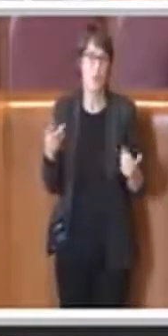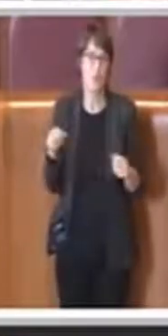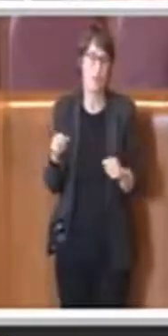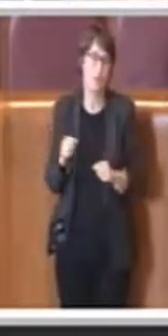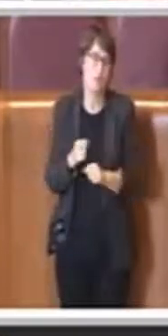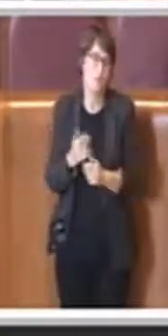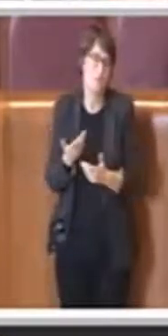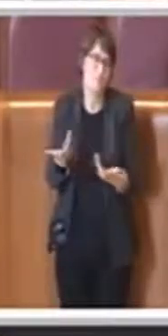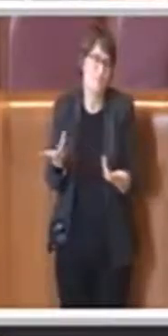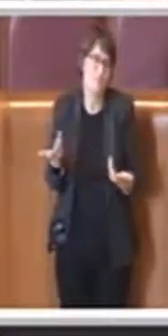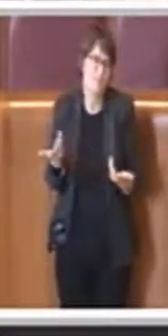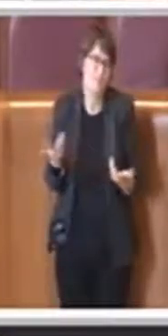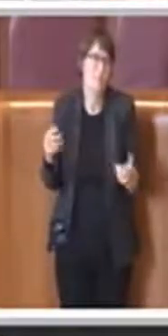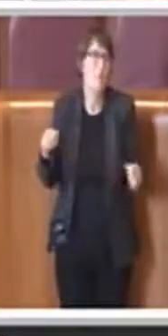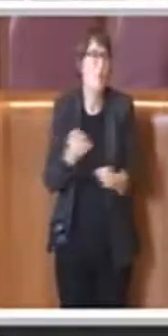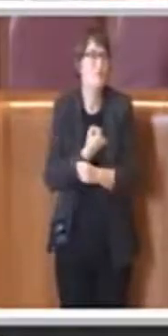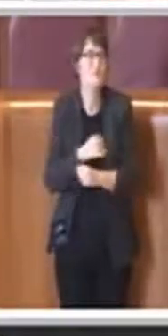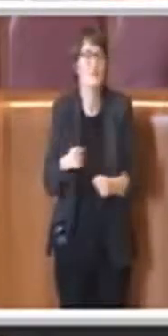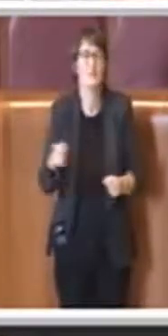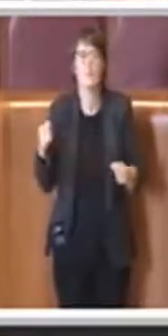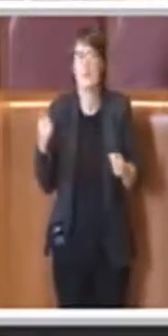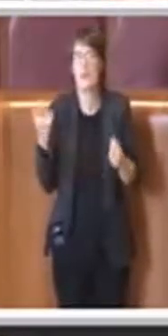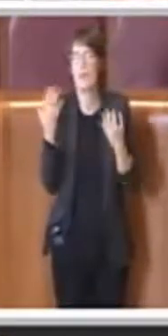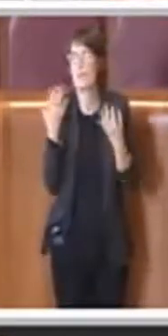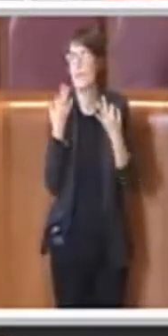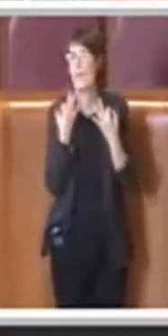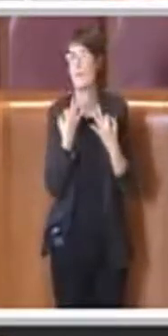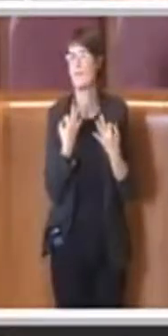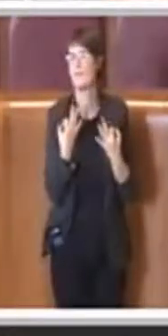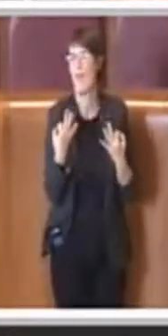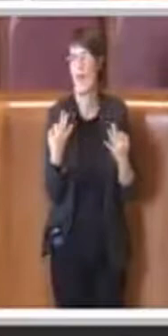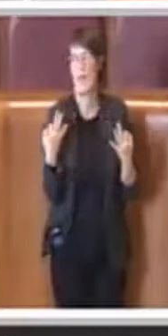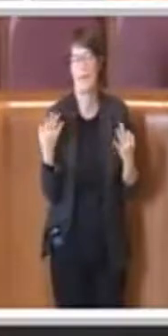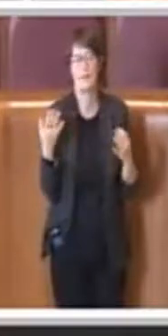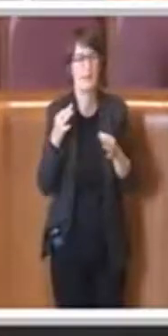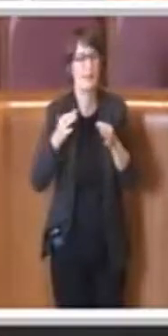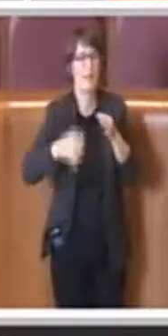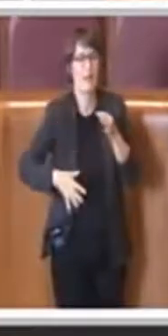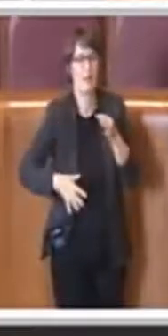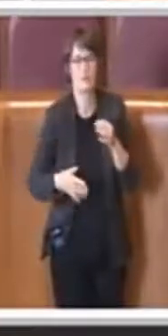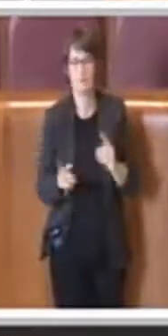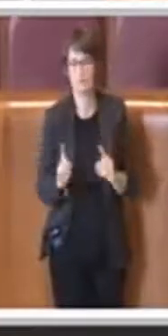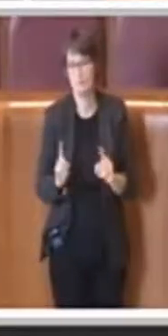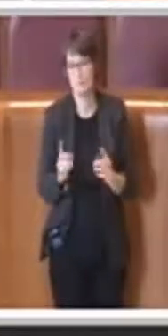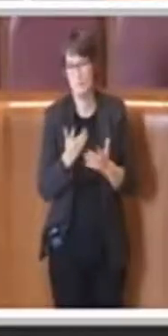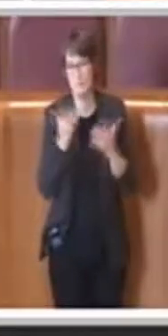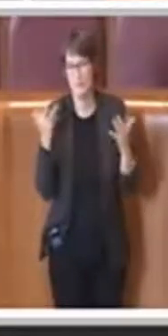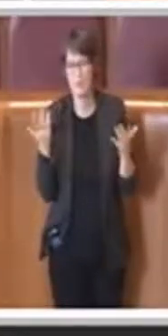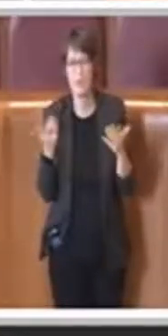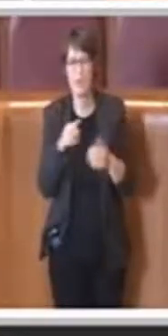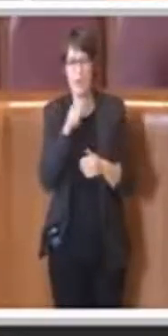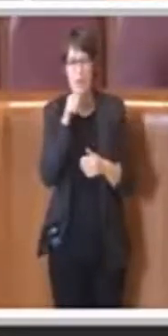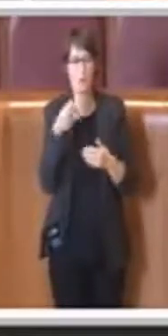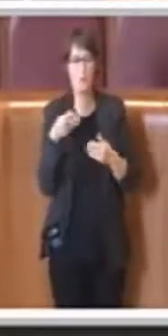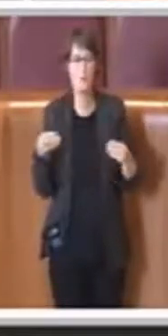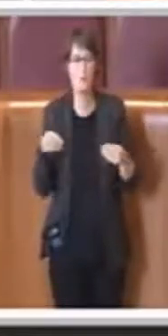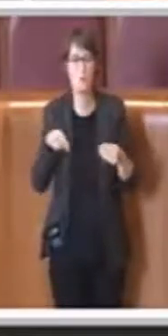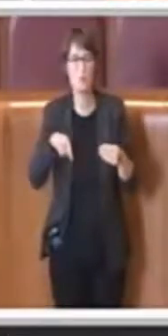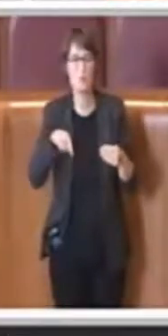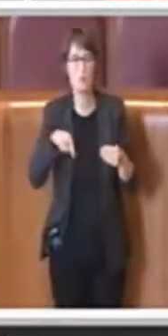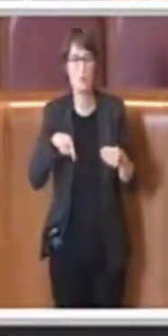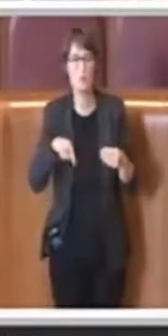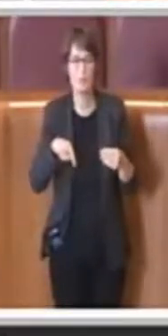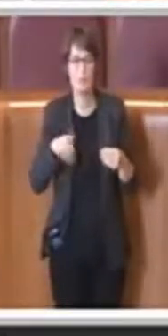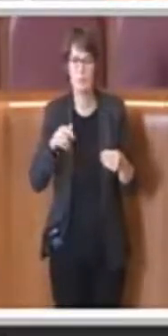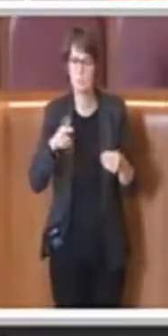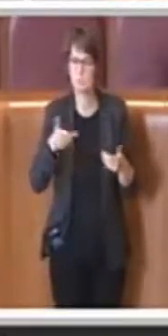essere perfetti fin da subito ma sono strumenti che soltanto, e questo ce lo insegnano anche gli altri